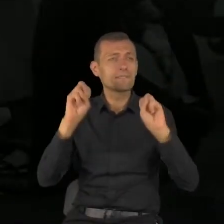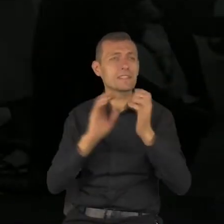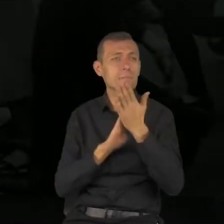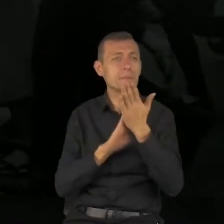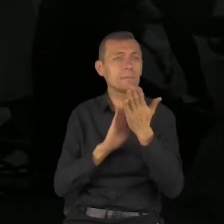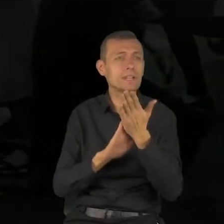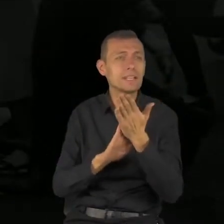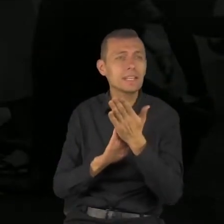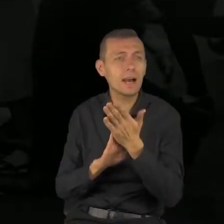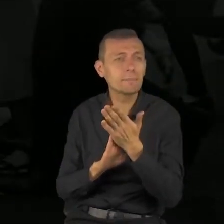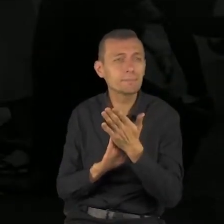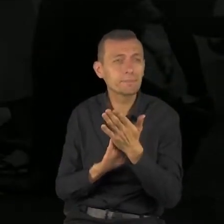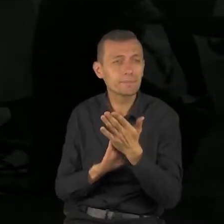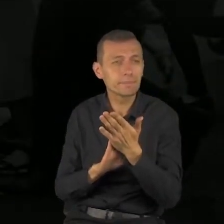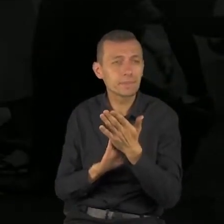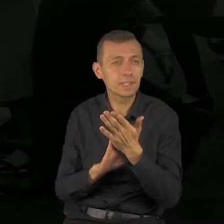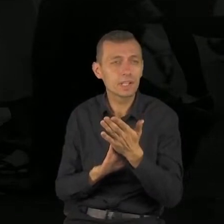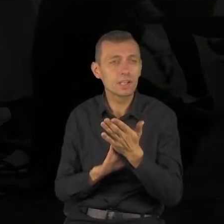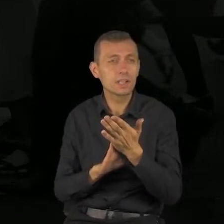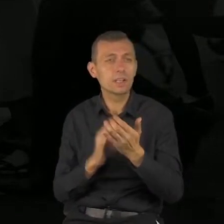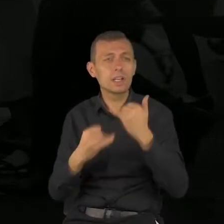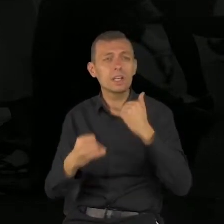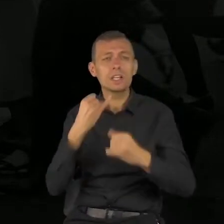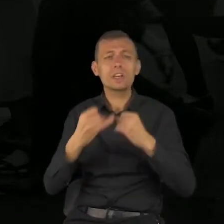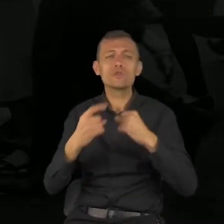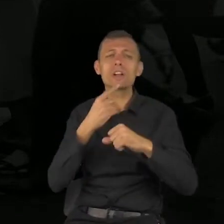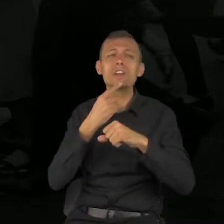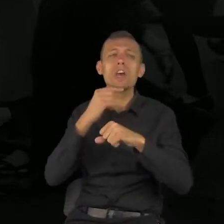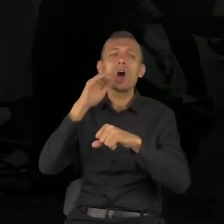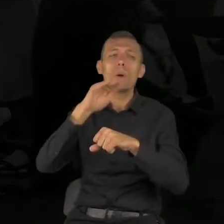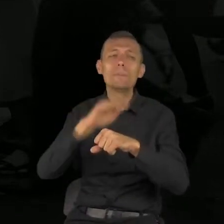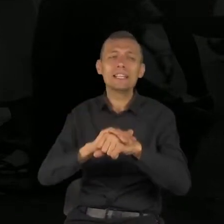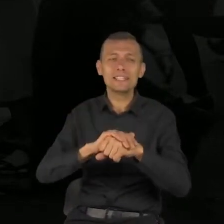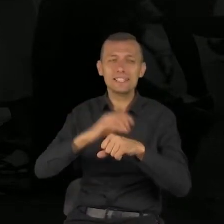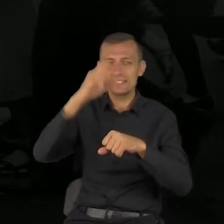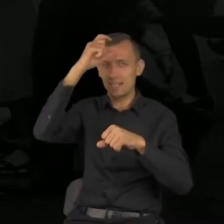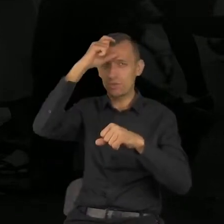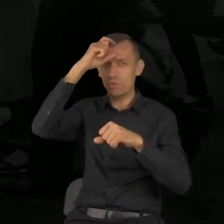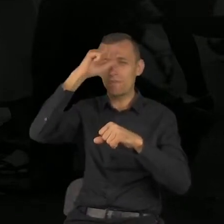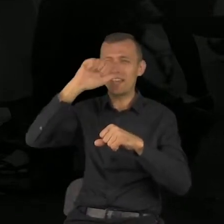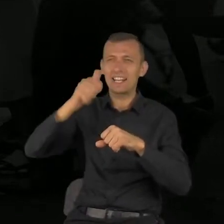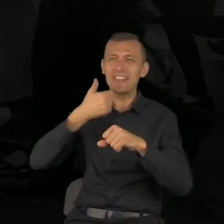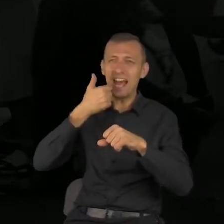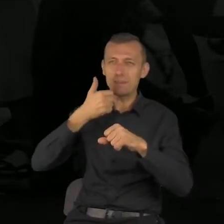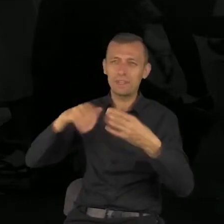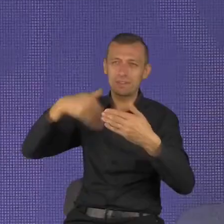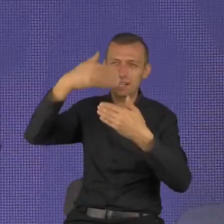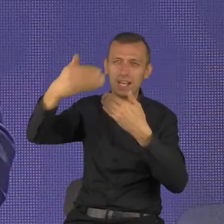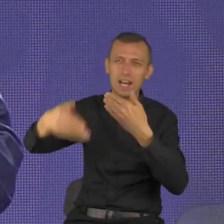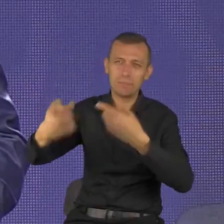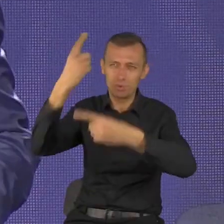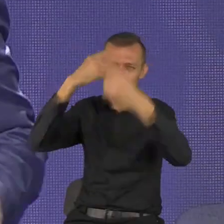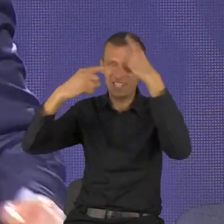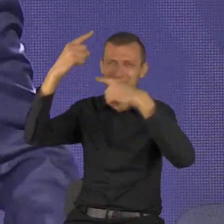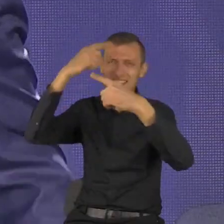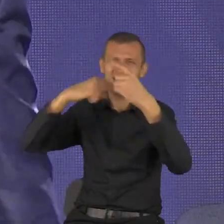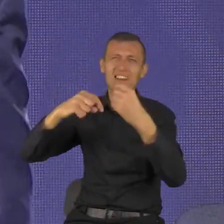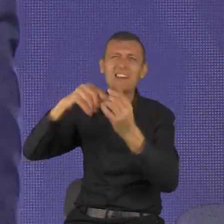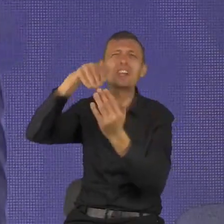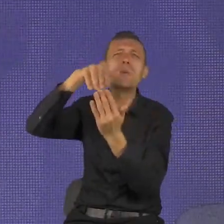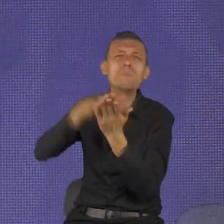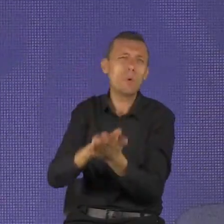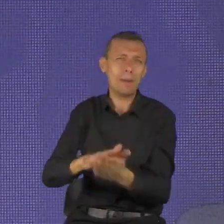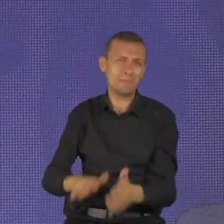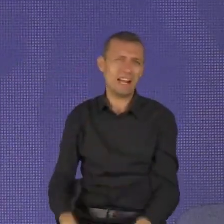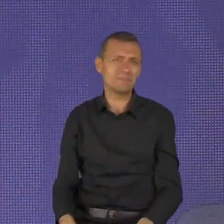nierozważnie ślubować i zastanowić się dopiero po złożeniu ślubów. Zawsze łatwiej jest coś wejść